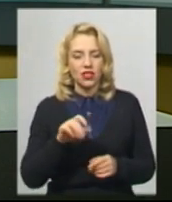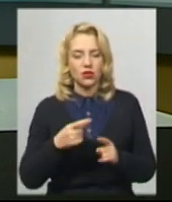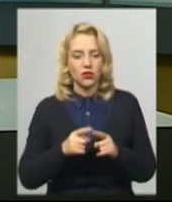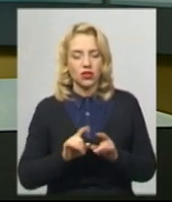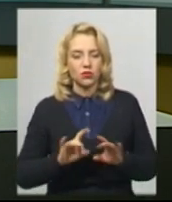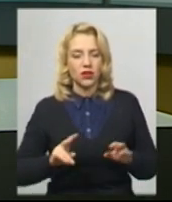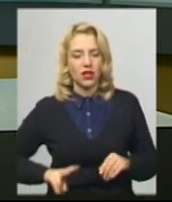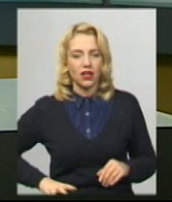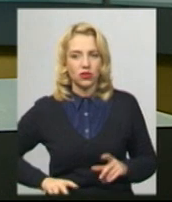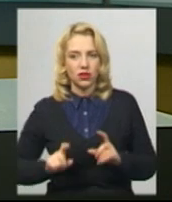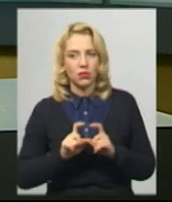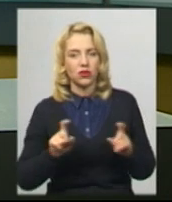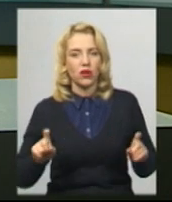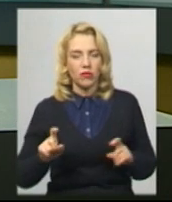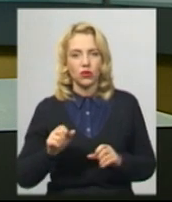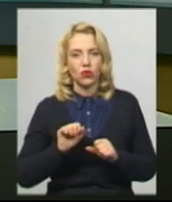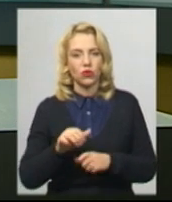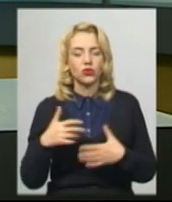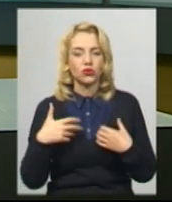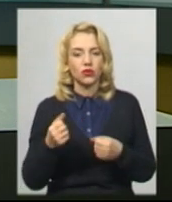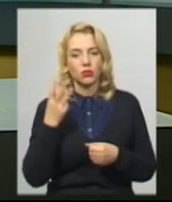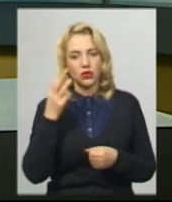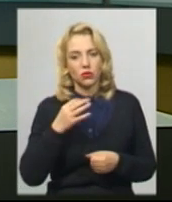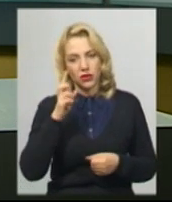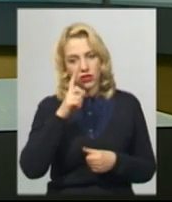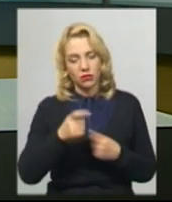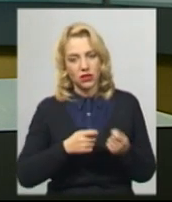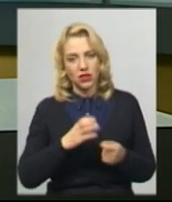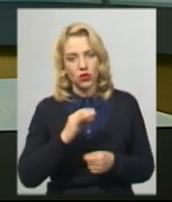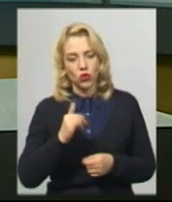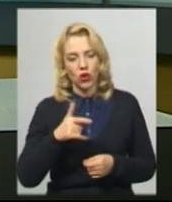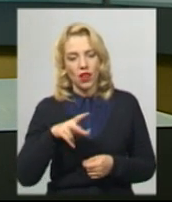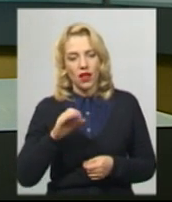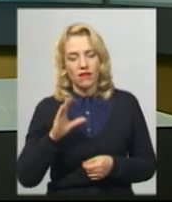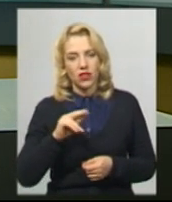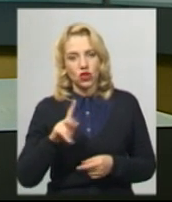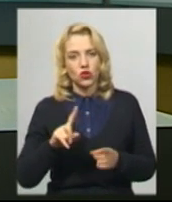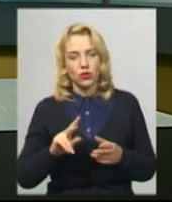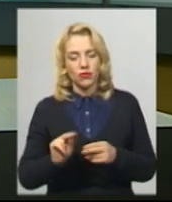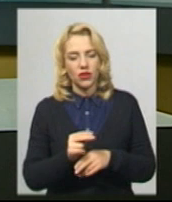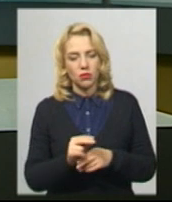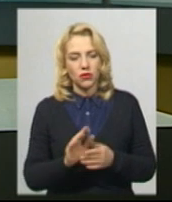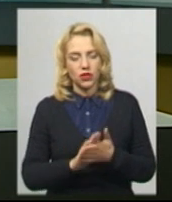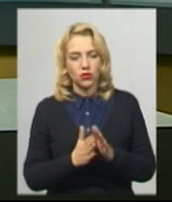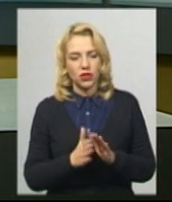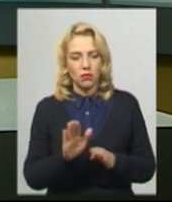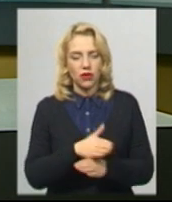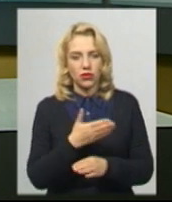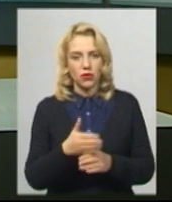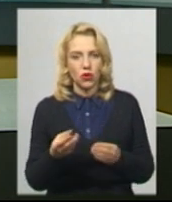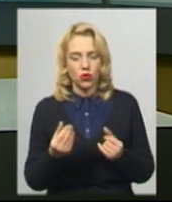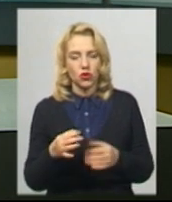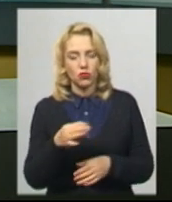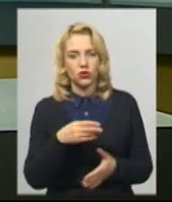Департаменту охорони здоров'я Хмельницької облдержадміністрації Яків Цуглевич. Щоби виправити ситуацію, перерозподілили гроші з